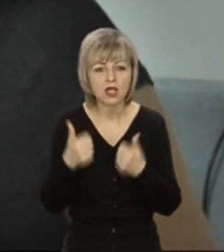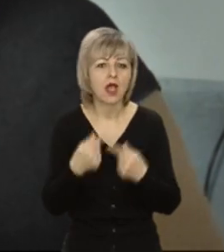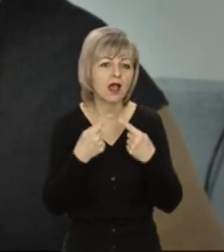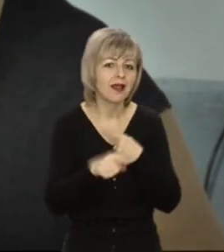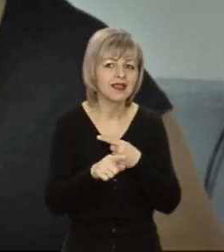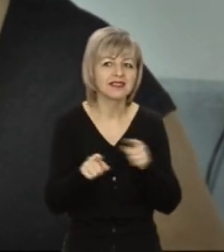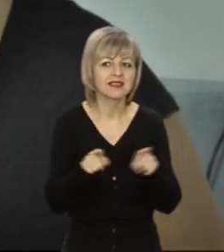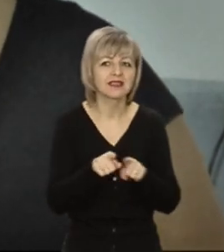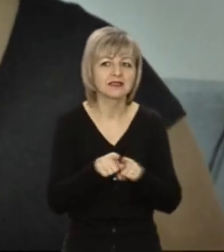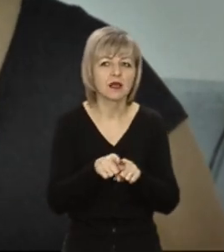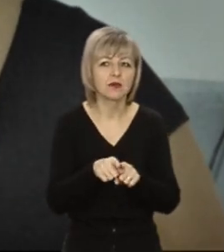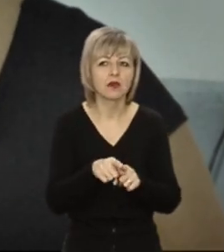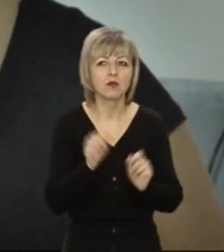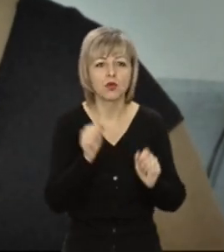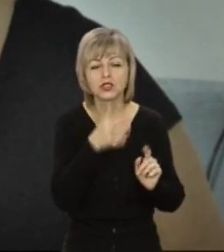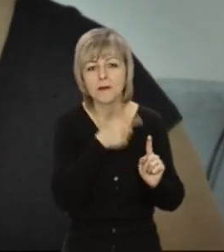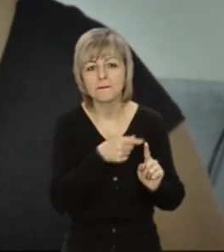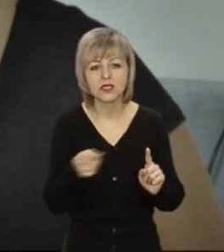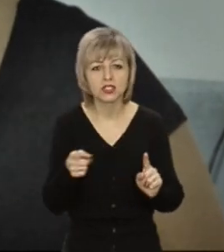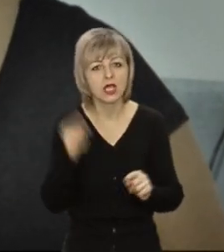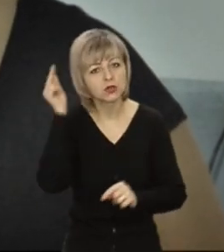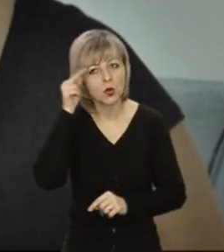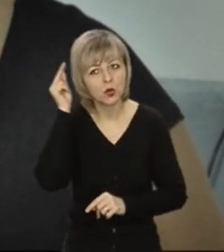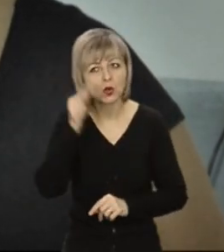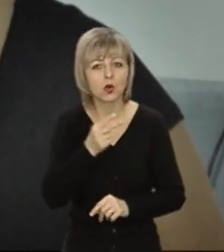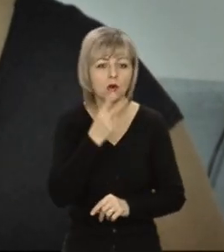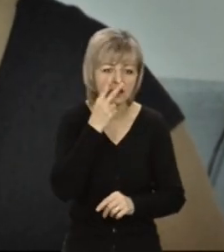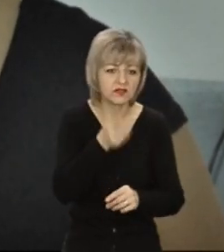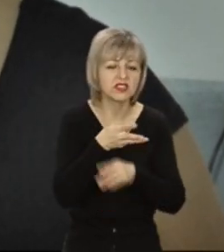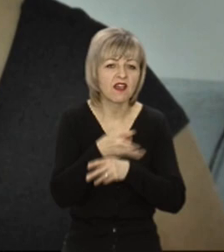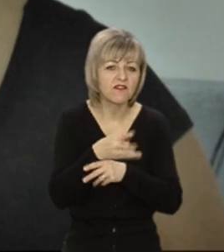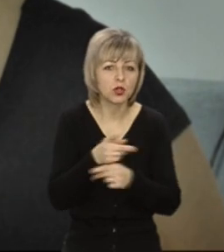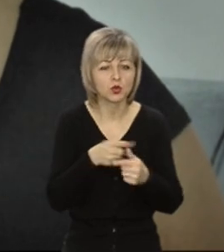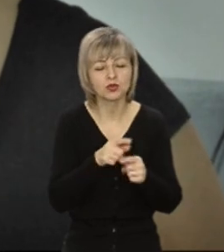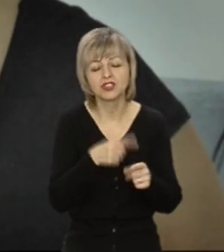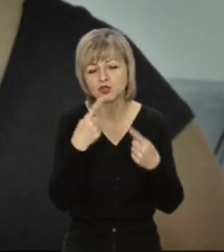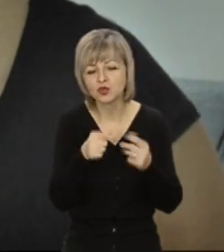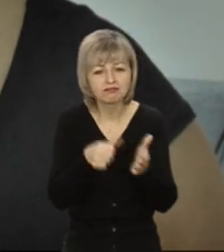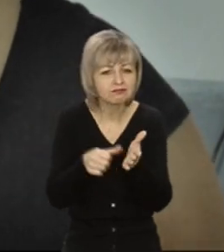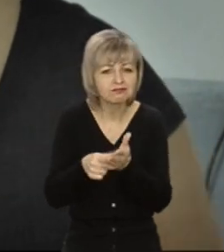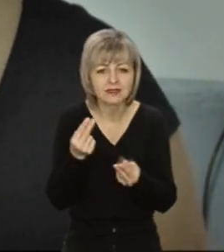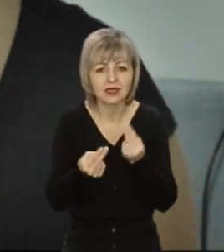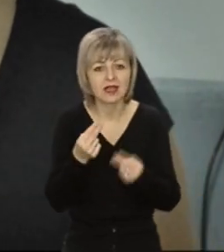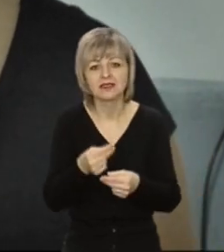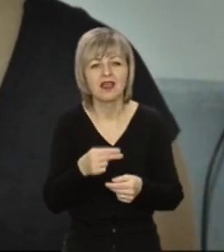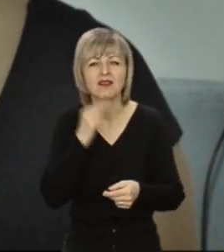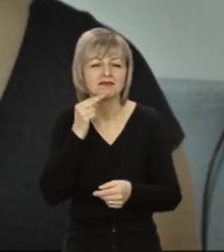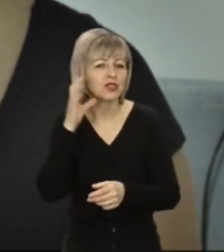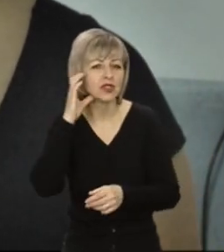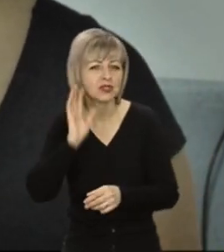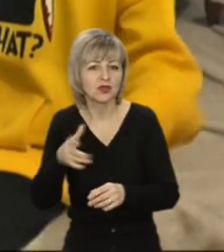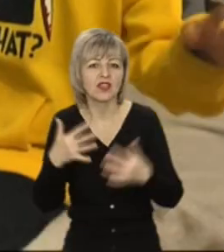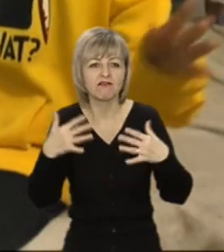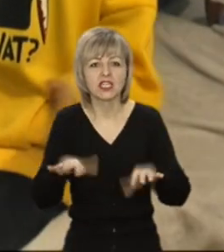А інша відповідно так само. Вона може під час уроку подивитися відео, чи переключитися на щось інше, і просто відволіктися, і вже